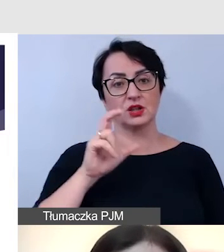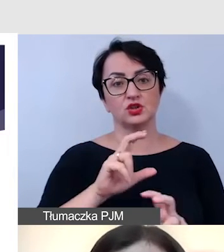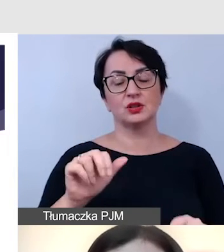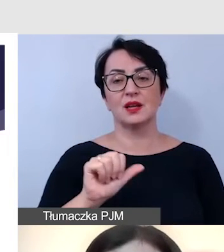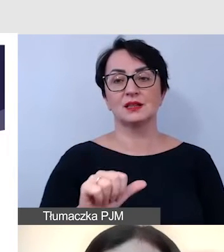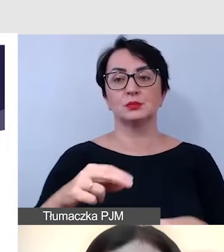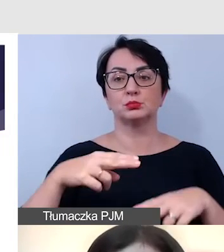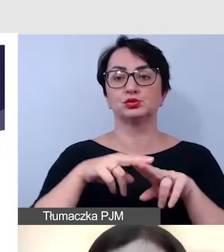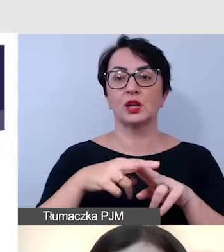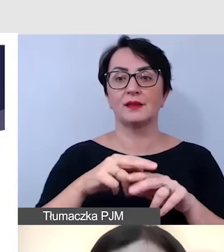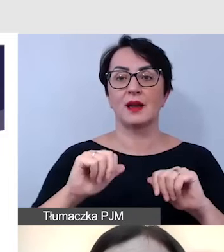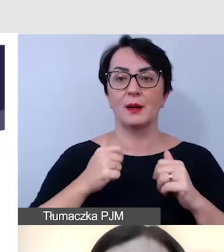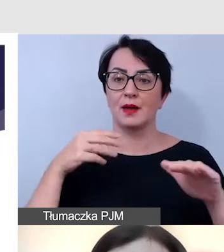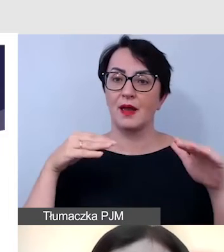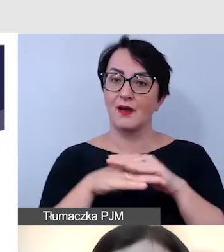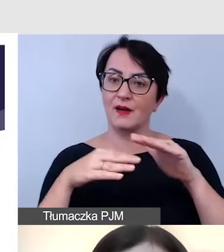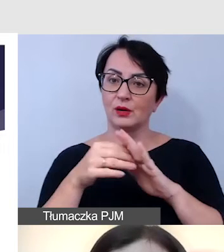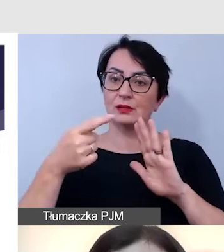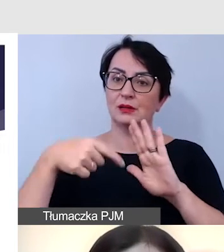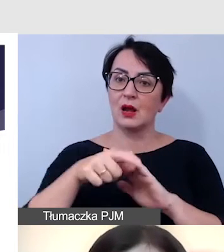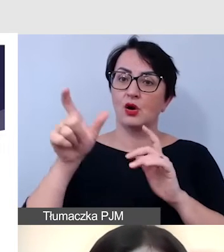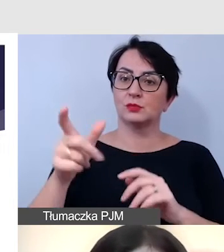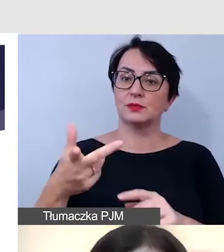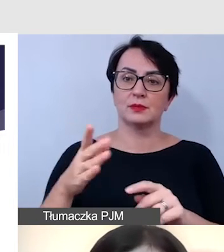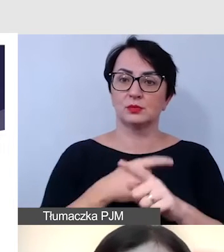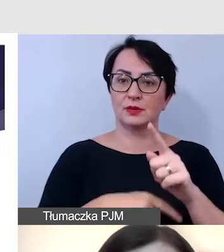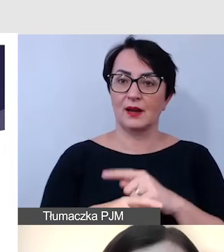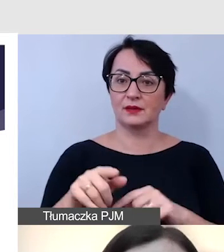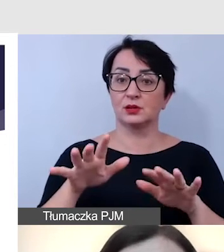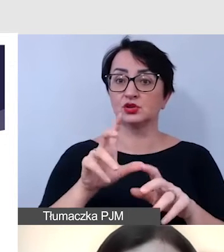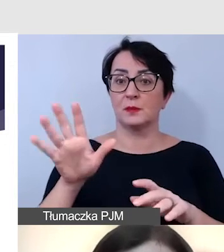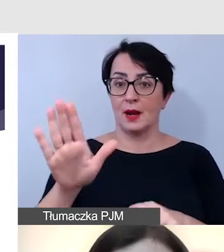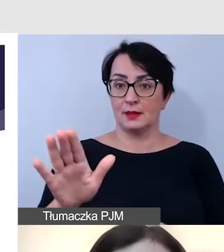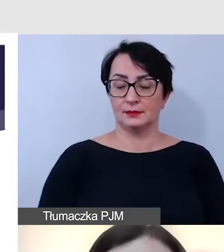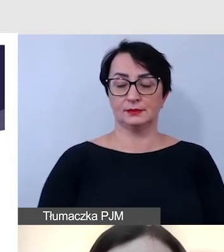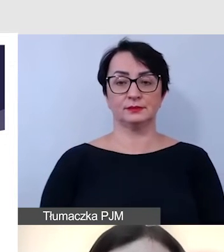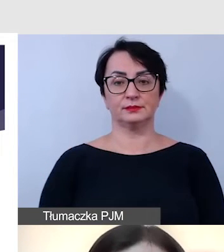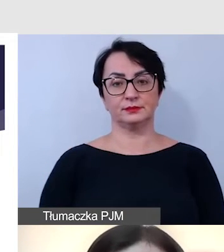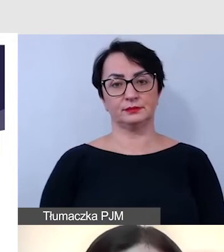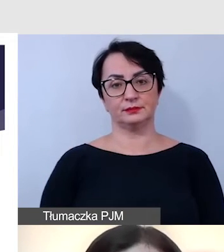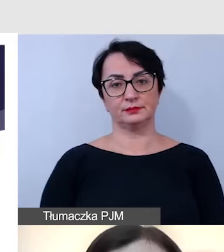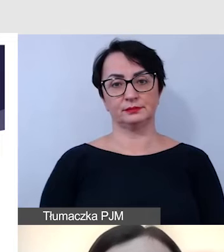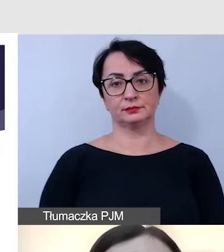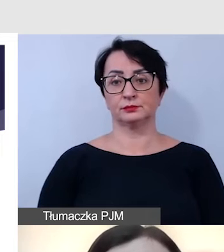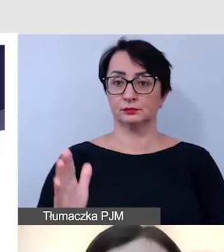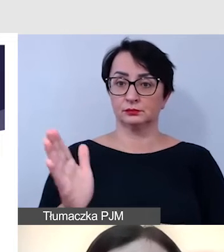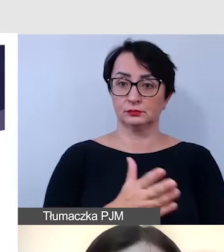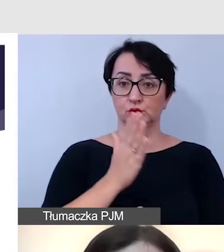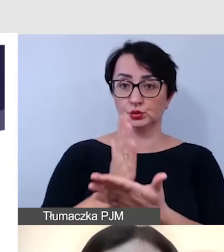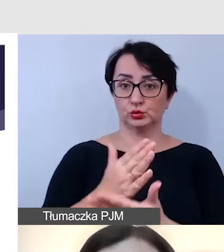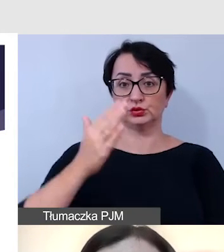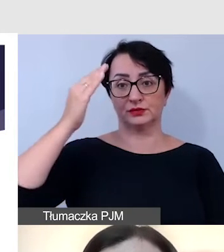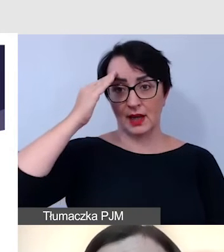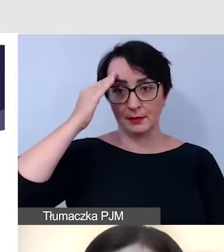sprzęt do ewakuacji na stanie podmiotu. Kiedy już to wszystko wiemy, możemy